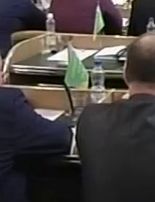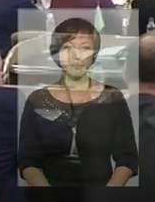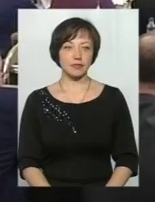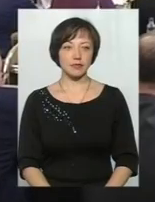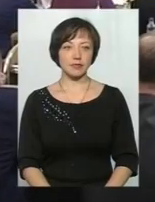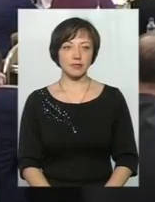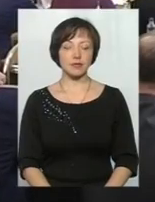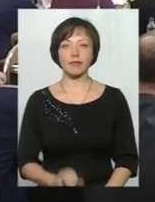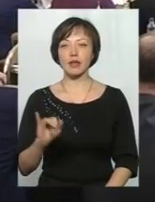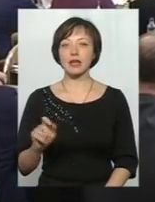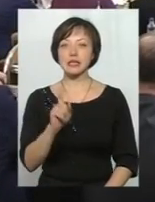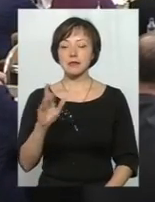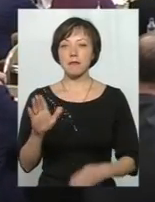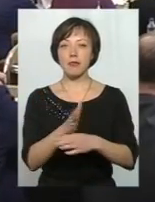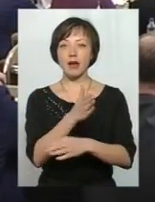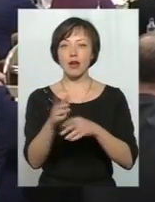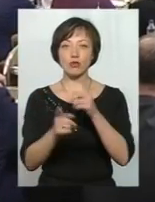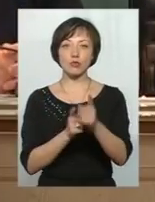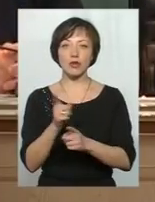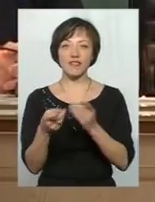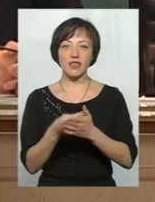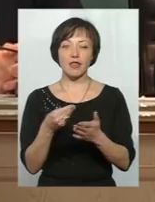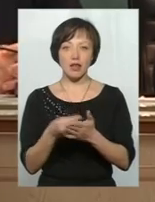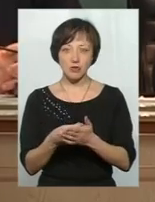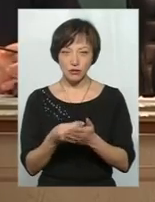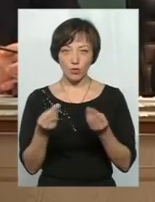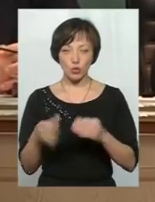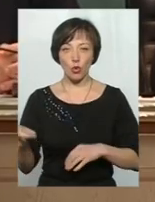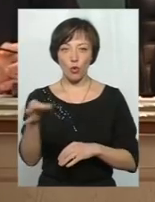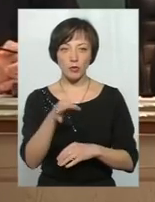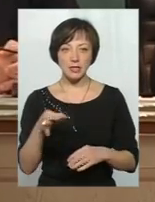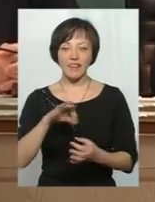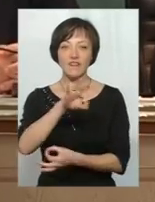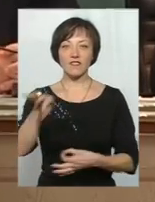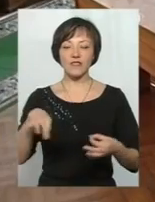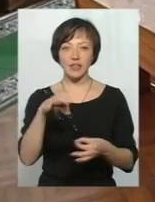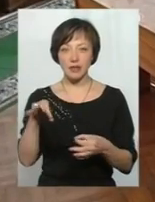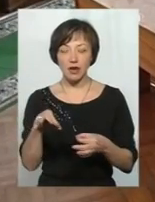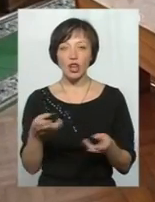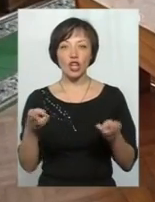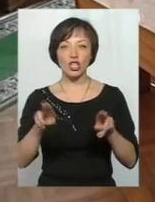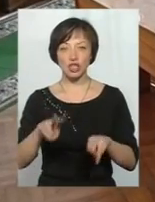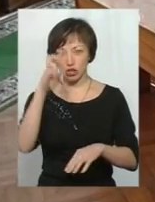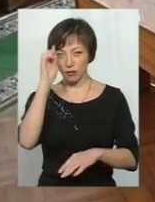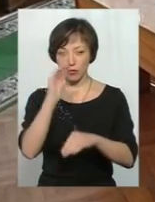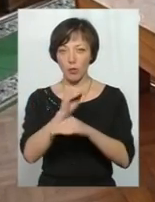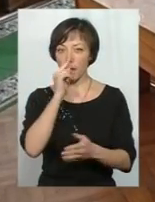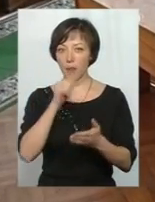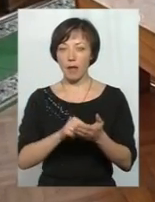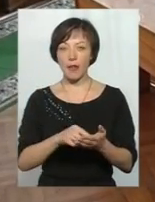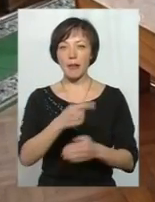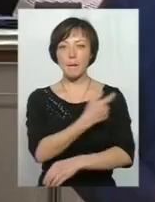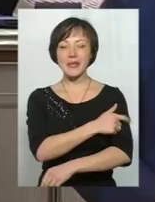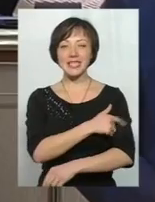Із перерозподіленого фінансового пирога області більше за все вільних лишків та державної субвенції припало на медицину та